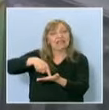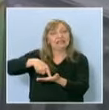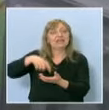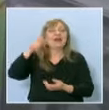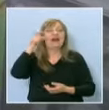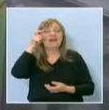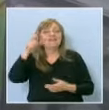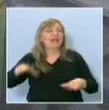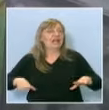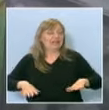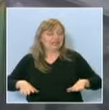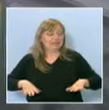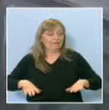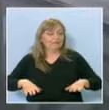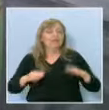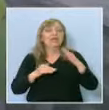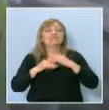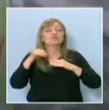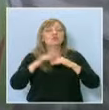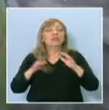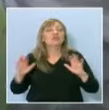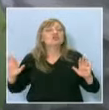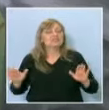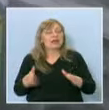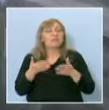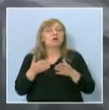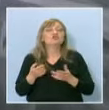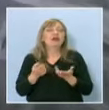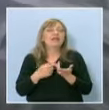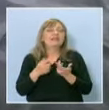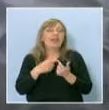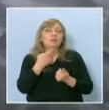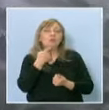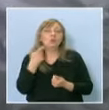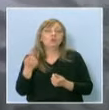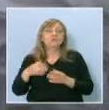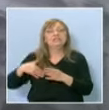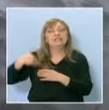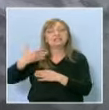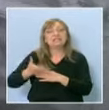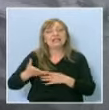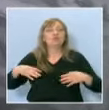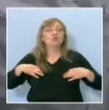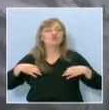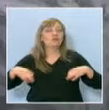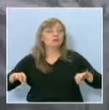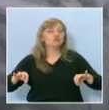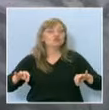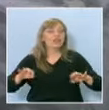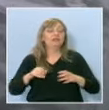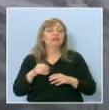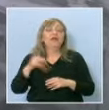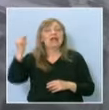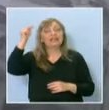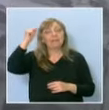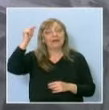града. Строезът започва няколко години след освобождението на